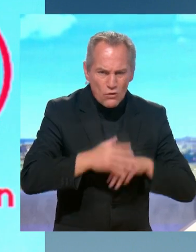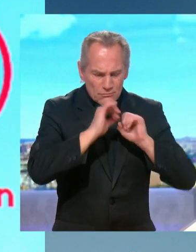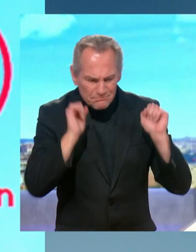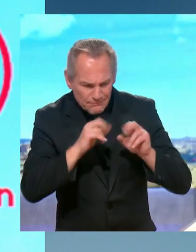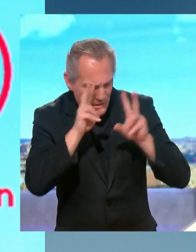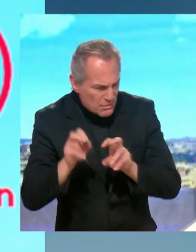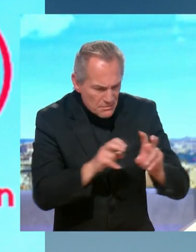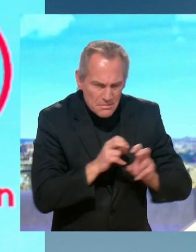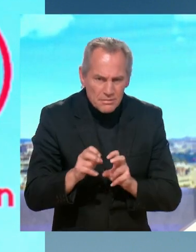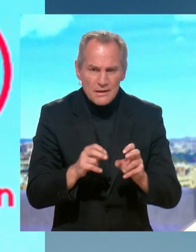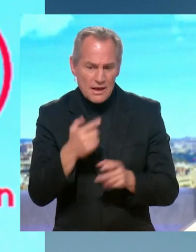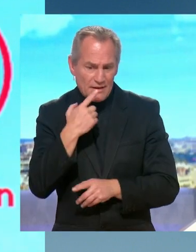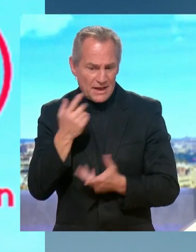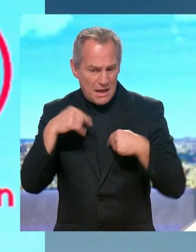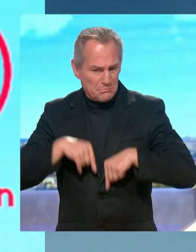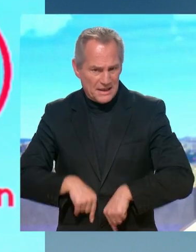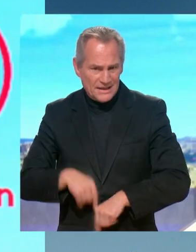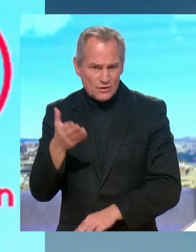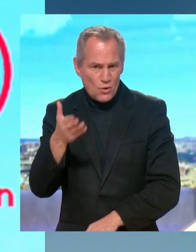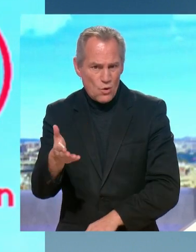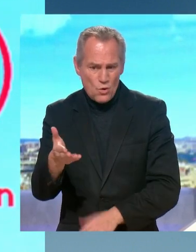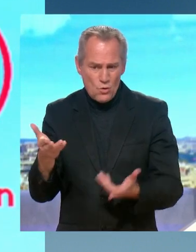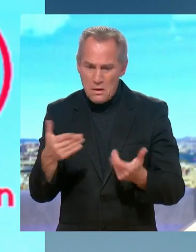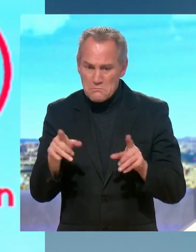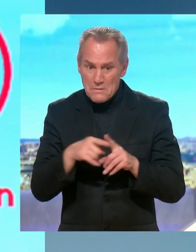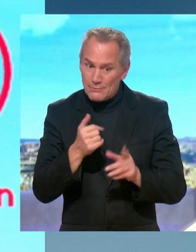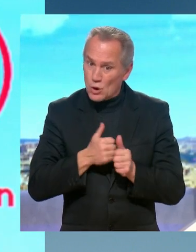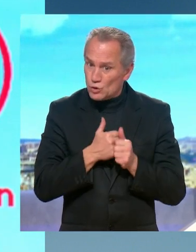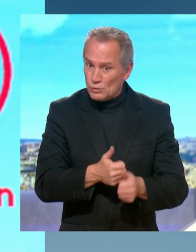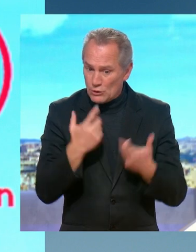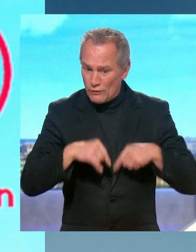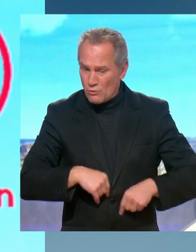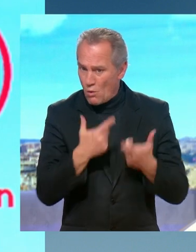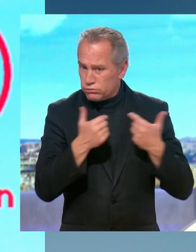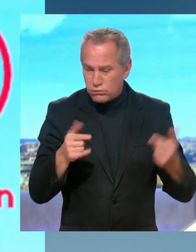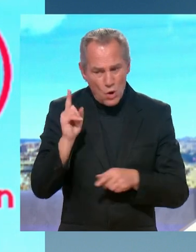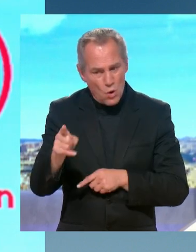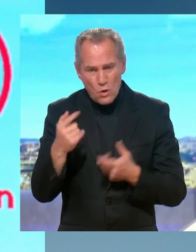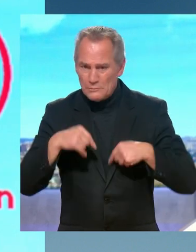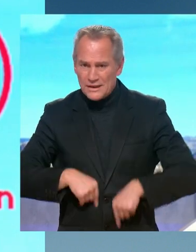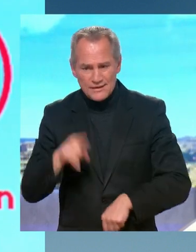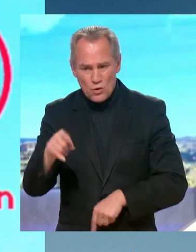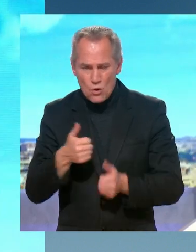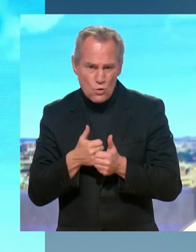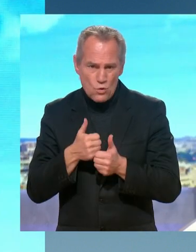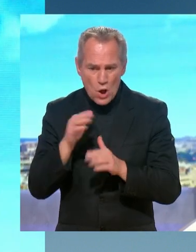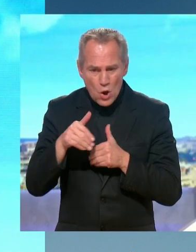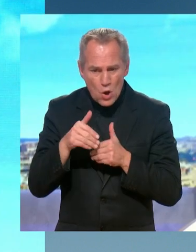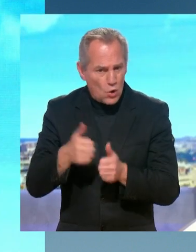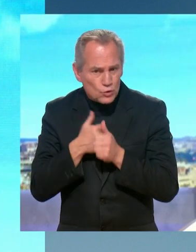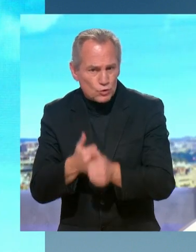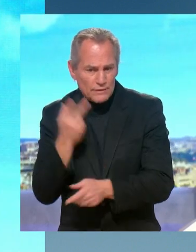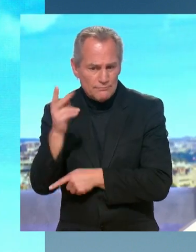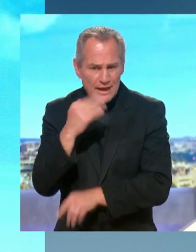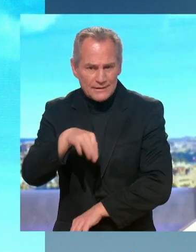les ministres puissent quand même exercer, quels que soient les gouvernements d'ailleurs, exercer leurs responsabilités qui sont importantes, qui sont